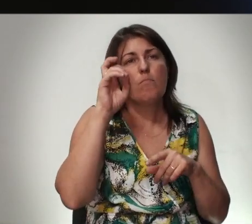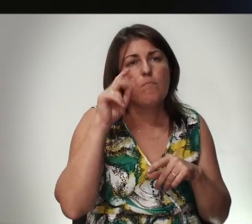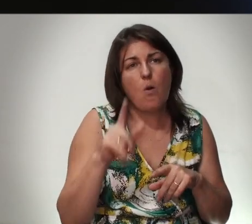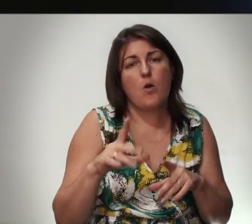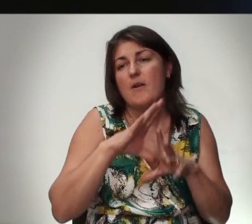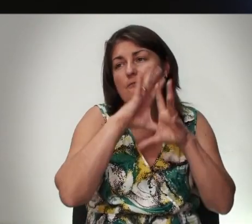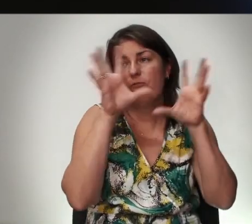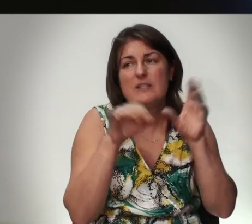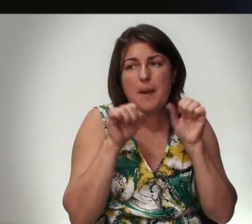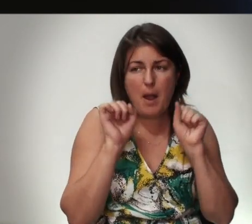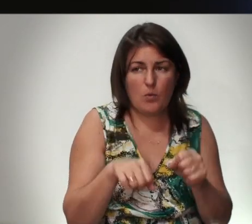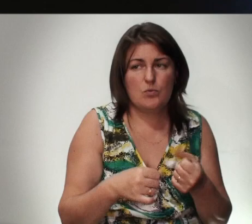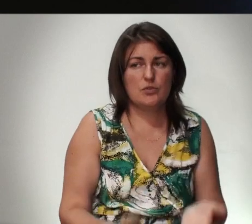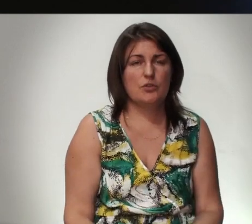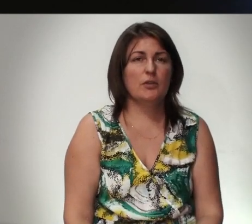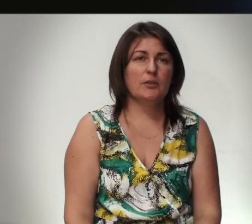Всемогущий